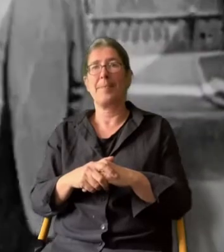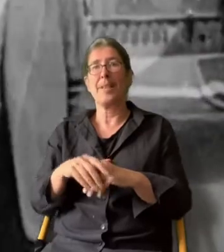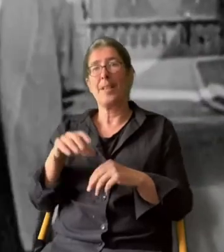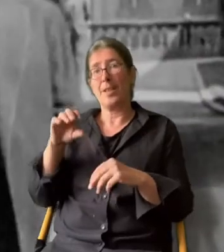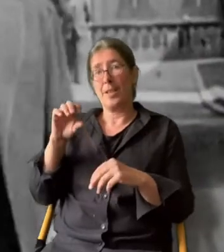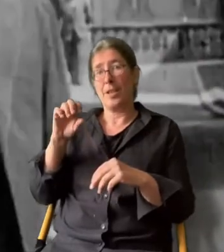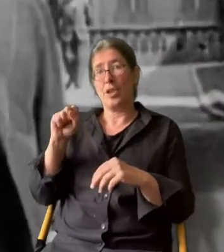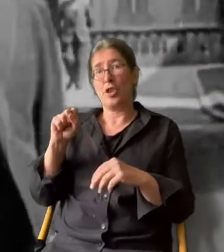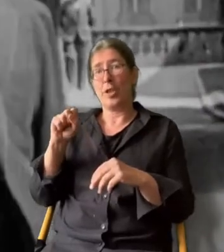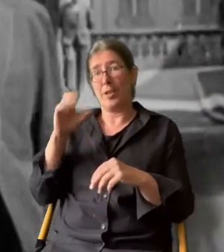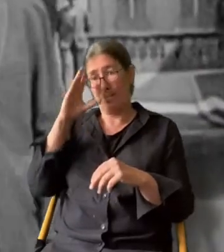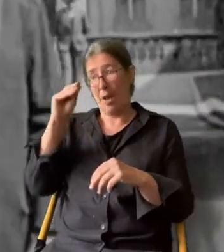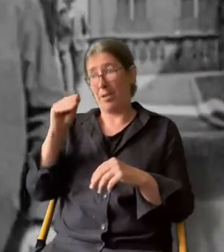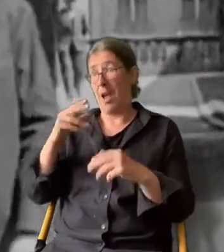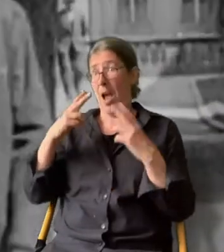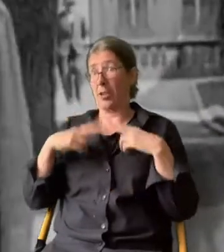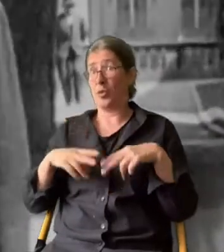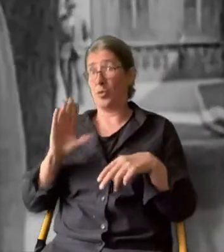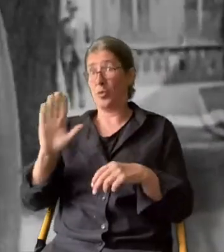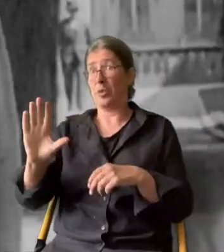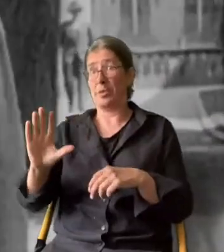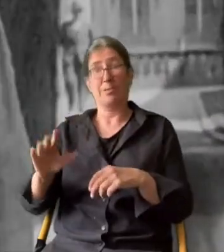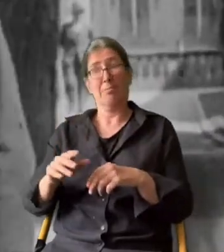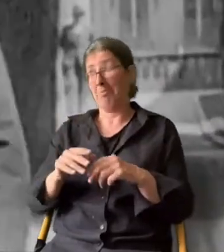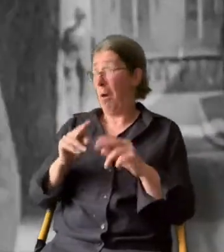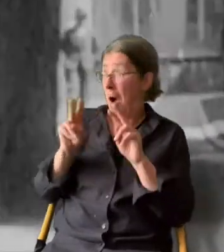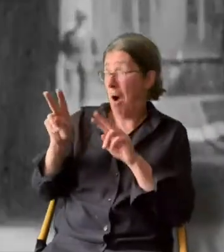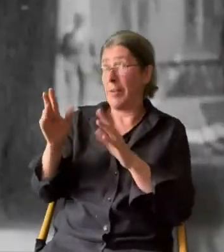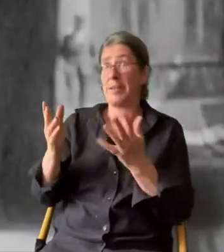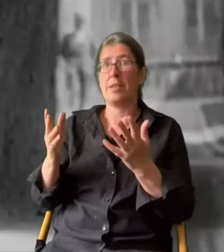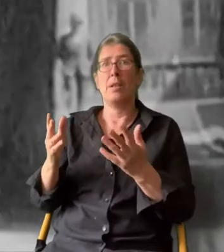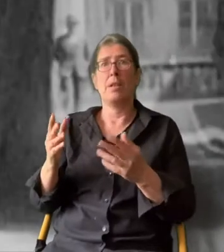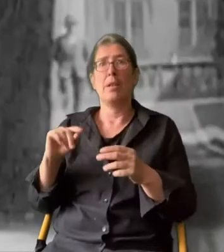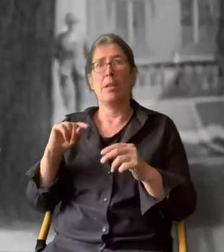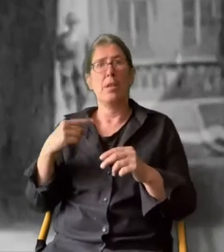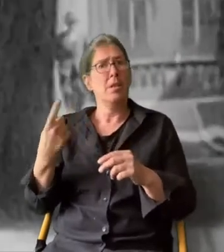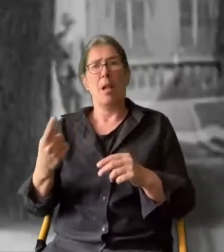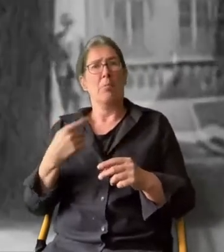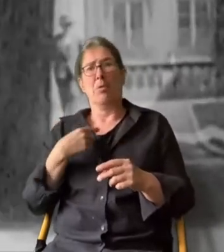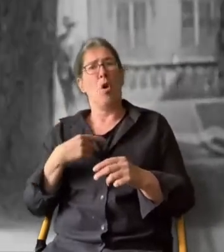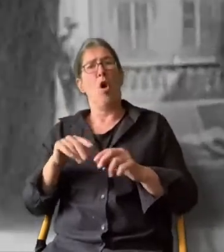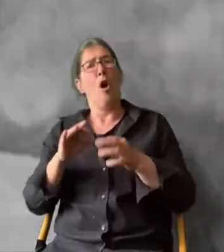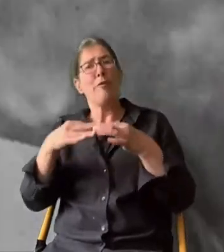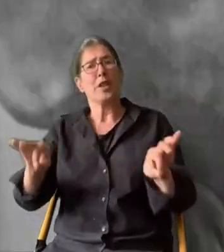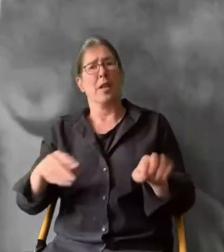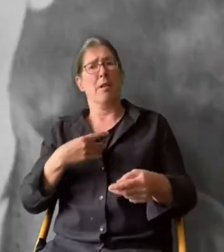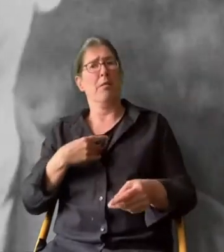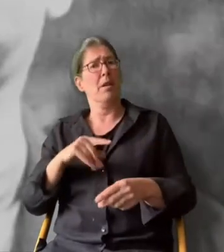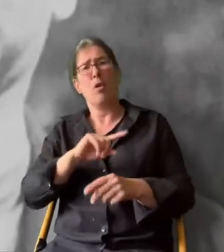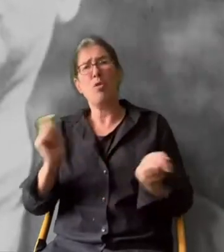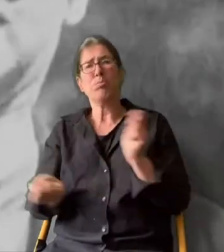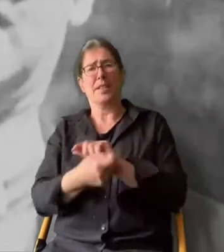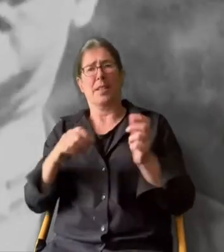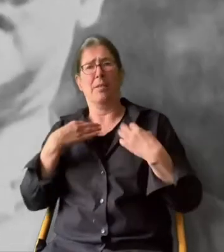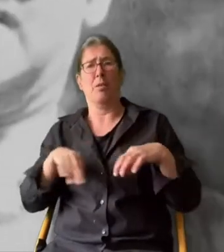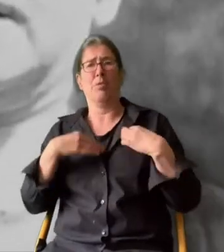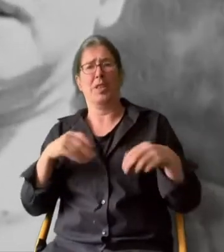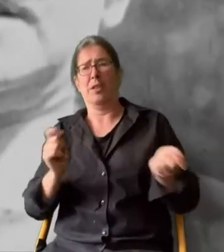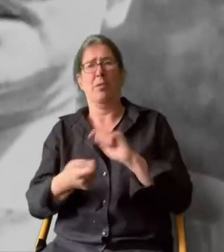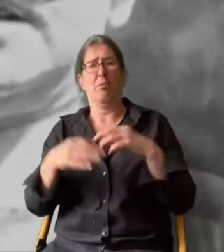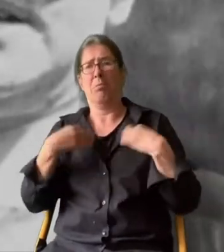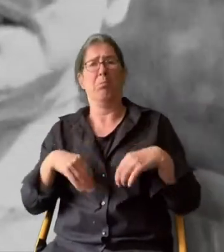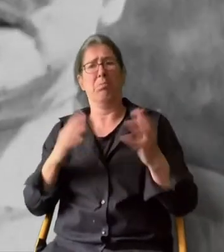Viel Beachtung ruft Stresemanns Anzug hervor. Er ist es leid, für offizielle Anlässe ständig die Garderobe wechseln zu müssen.